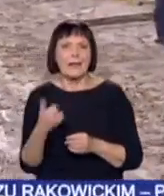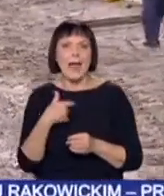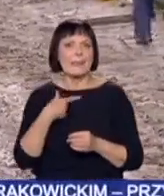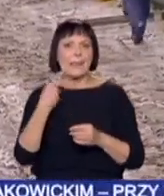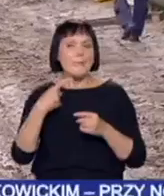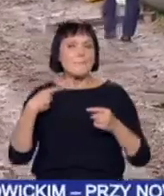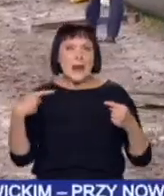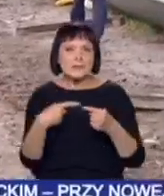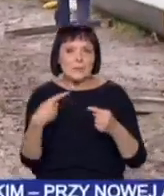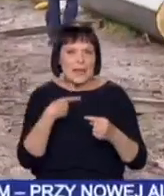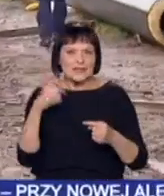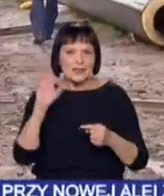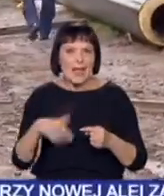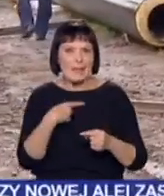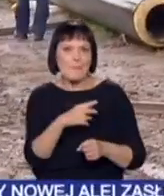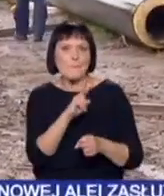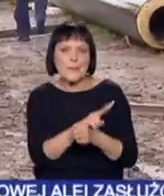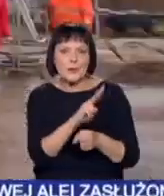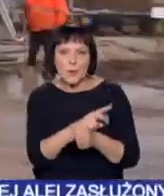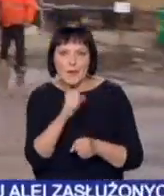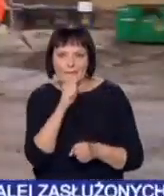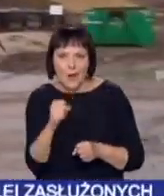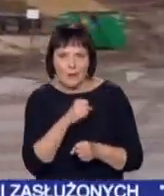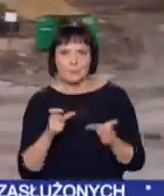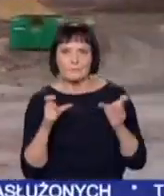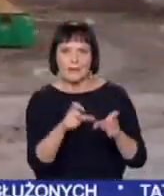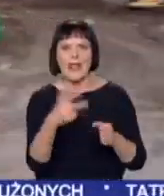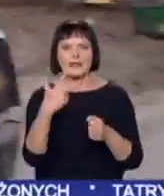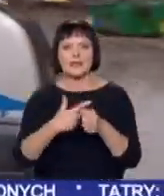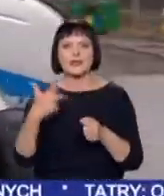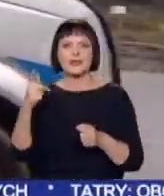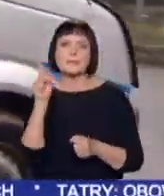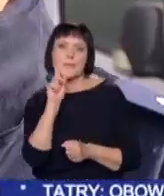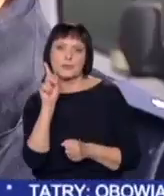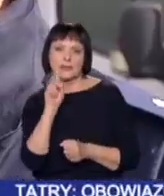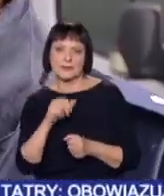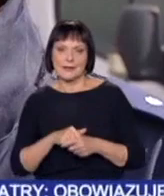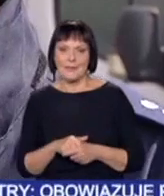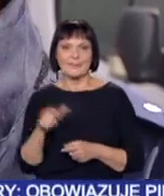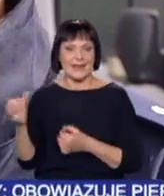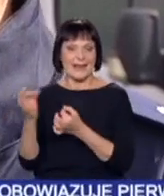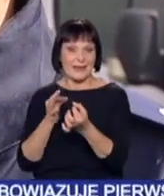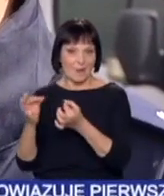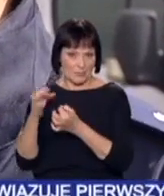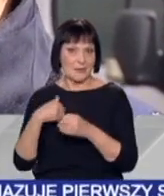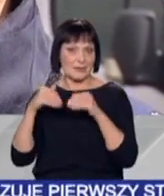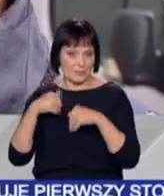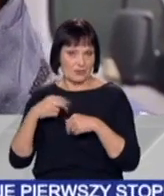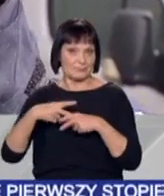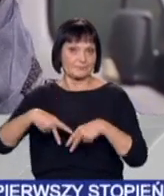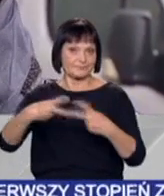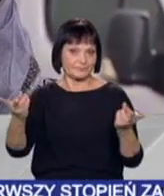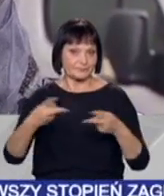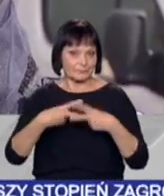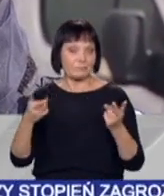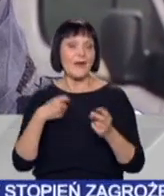nieodpowiednie postępowanie z materiałem promieniotwórczym zatrzymano dziś 33-letniego mężczyznę. Te informacje, które mogliśmy przekazać, te które